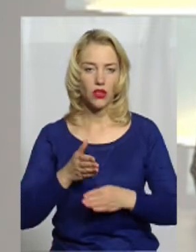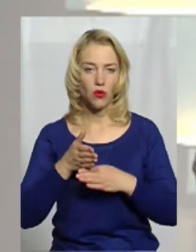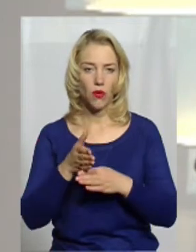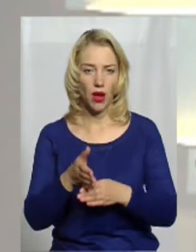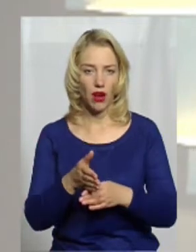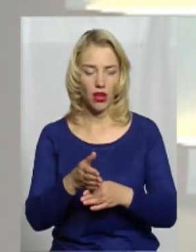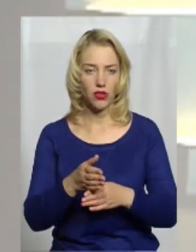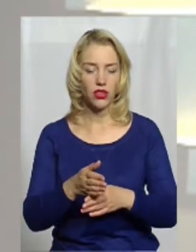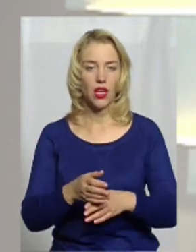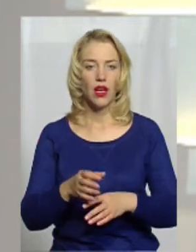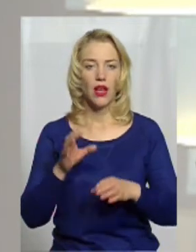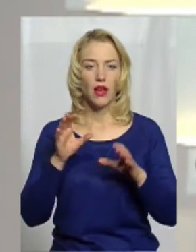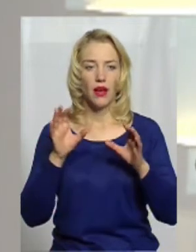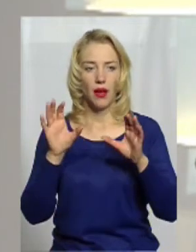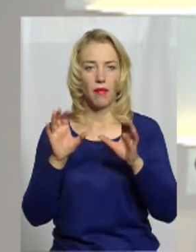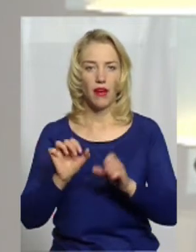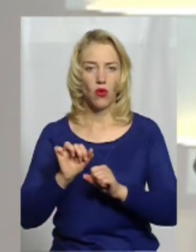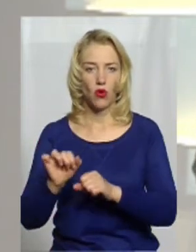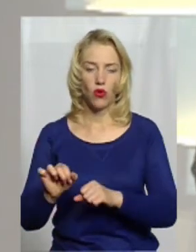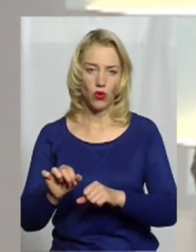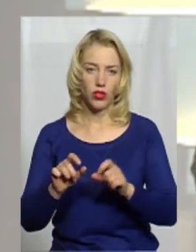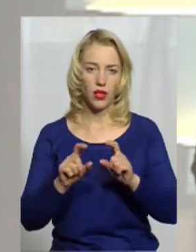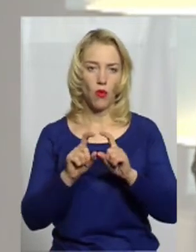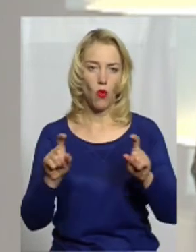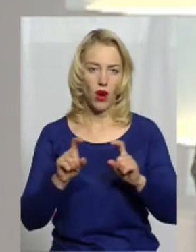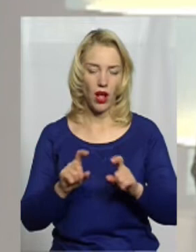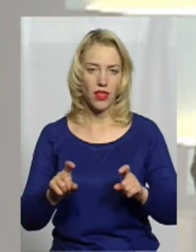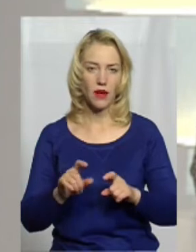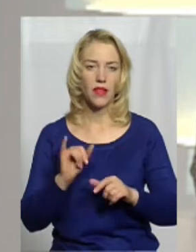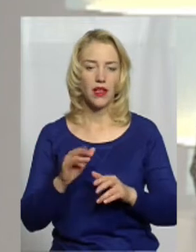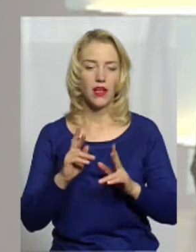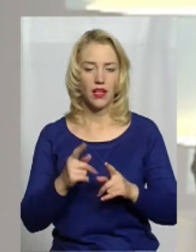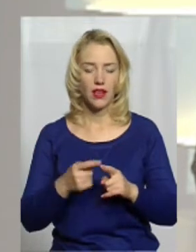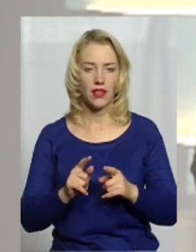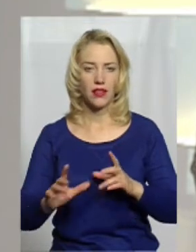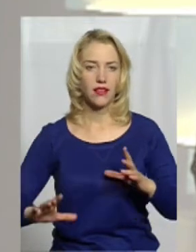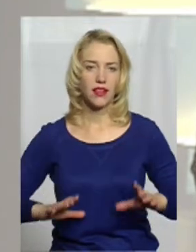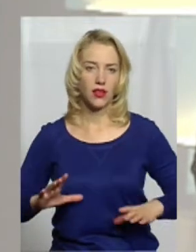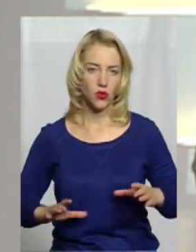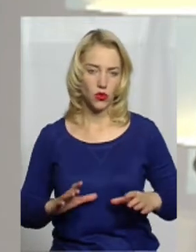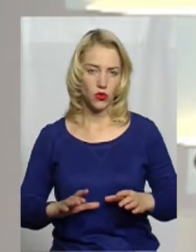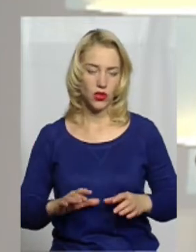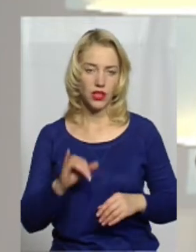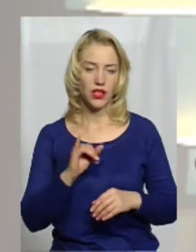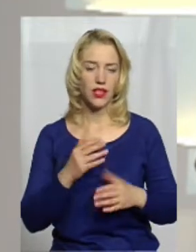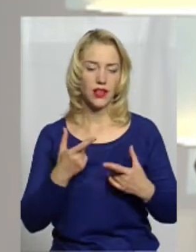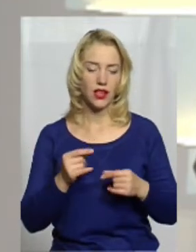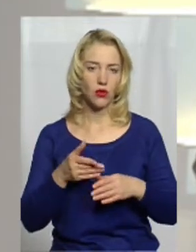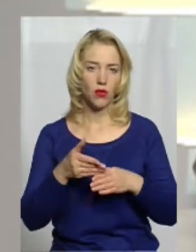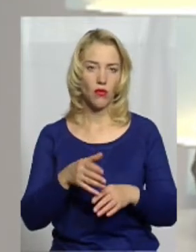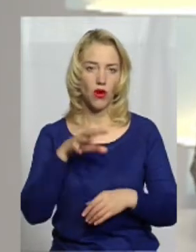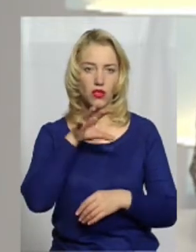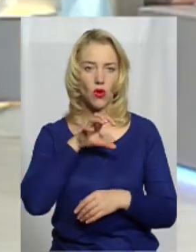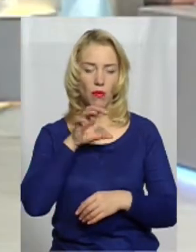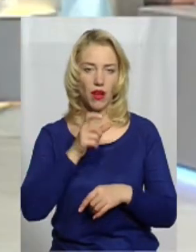правоохоронним органам і силовим органам, як їх тренують та де допомога собак